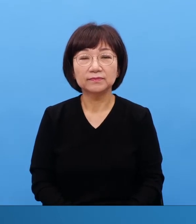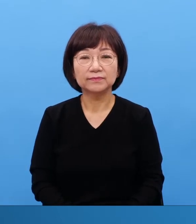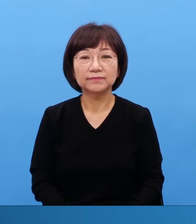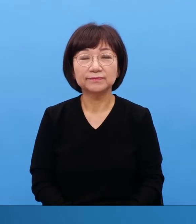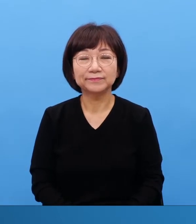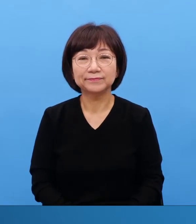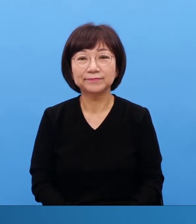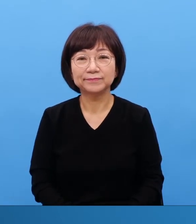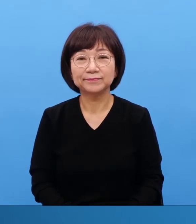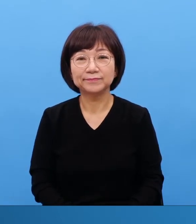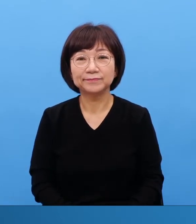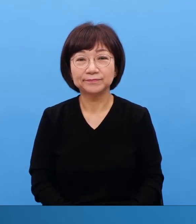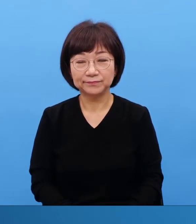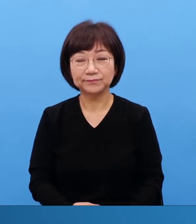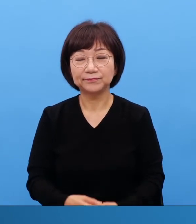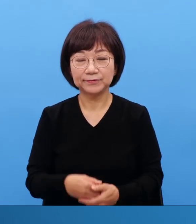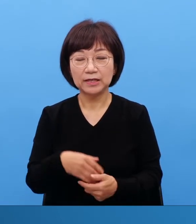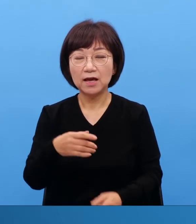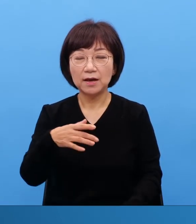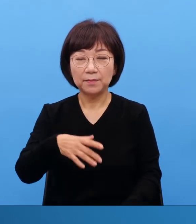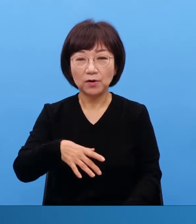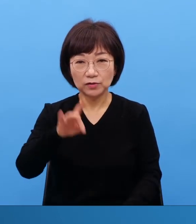한 당시부터 문제였어요